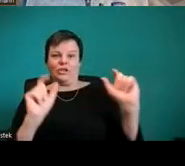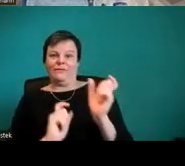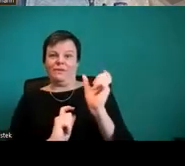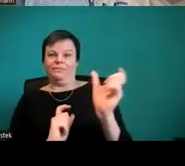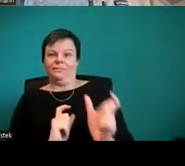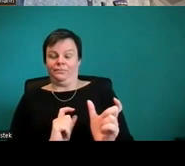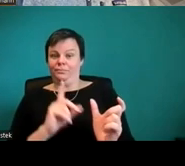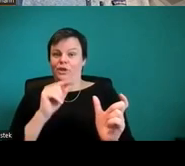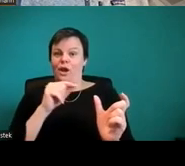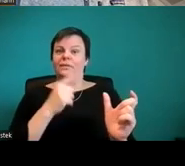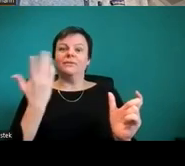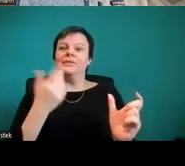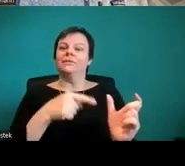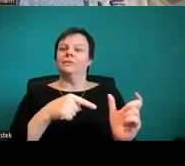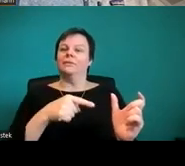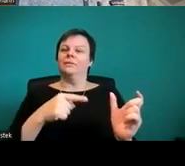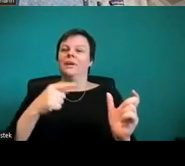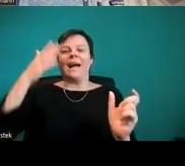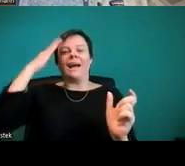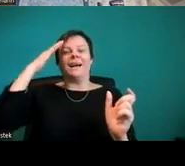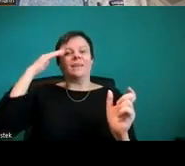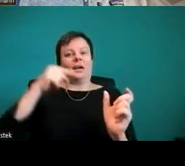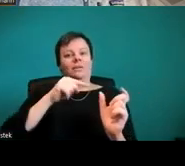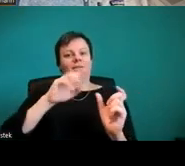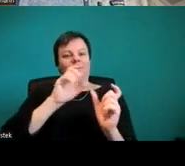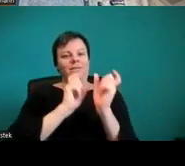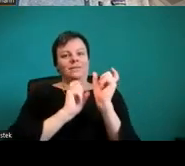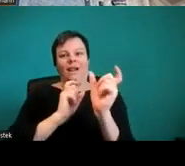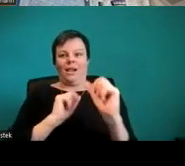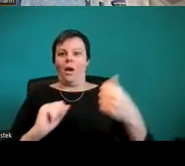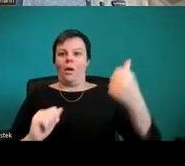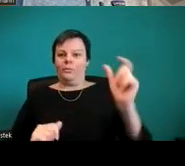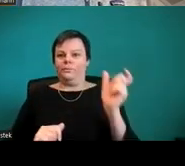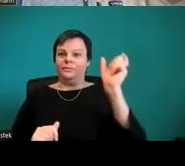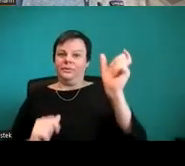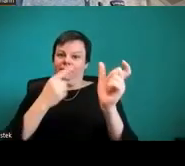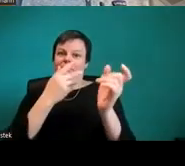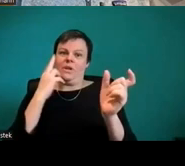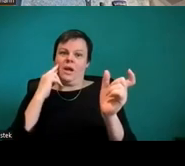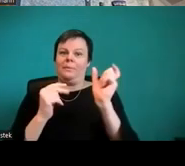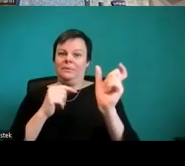bezeichnet wird. Und dann habe ich hier irgendwelche Werte drin. Und so weiter.